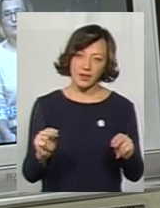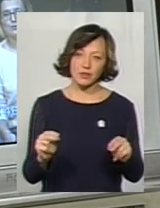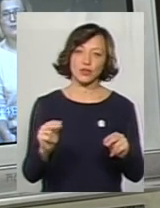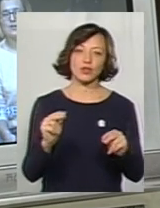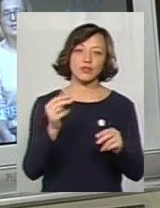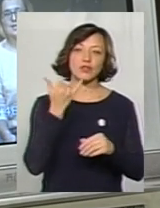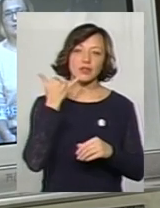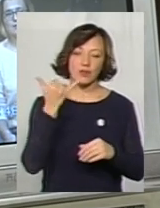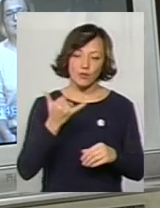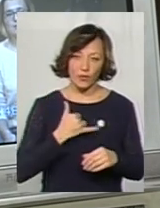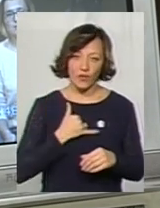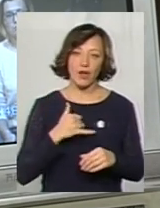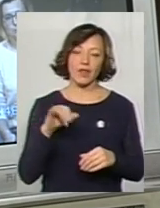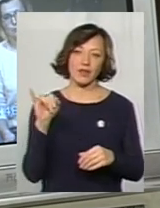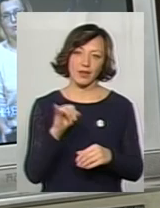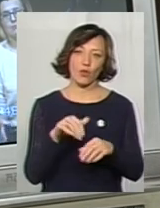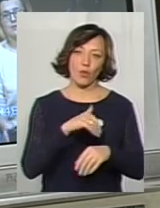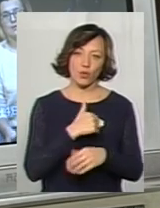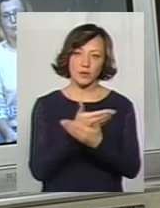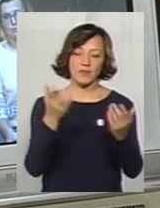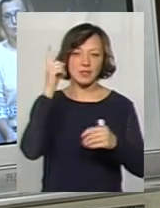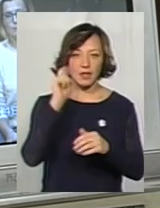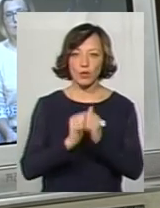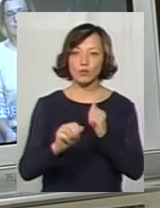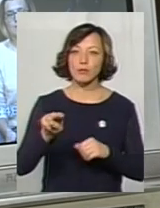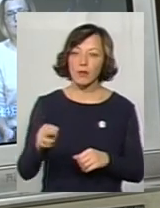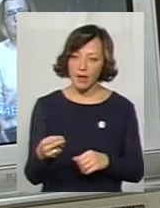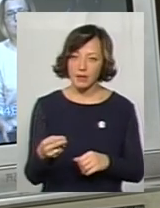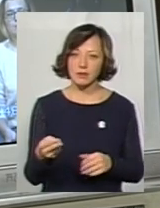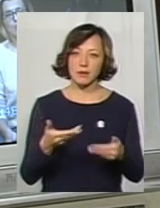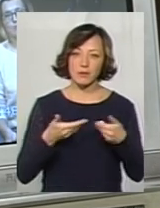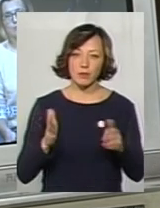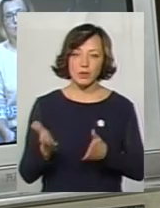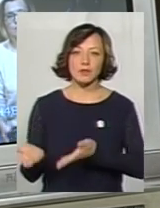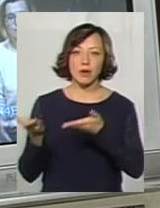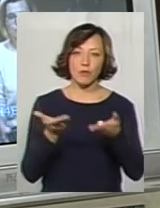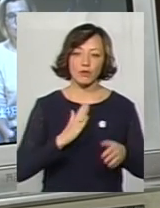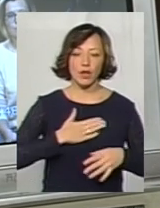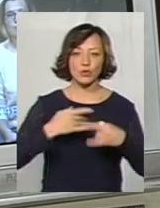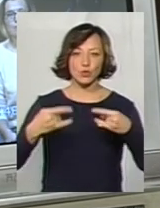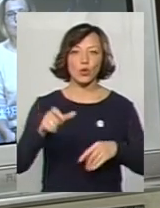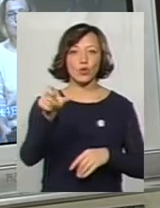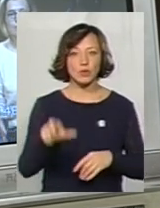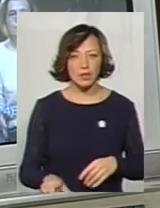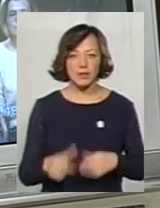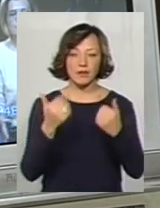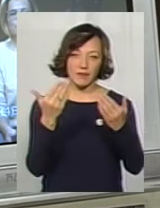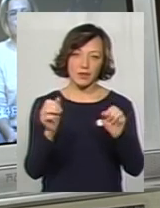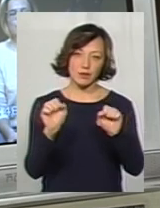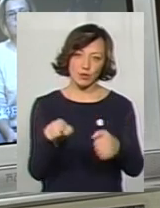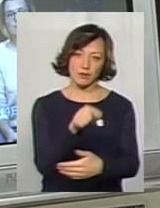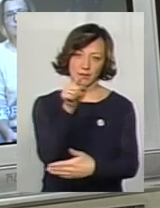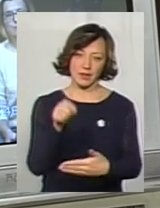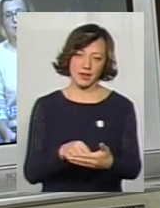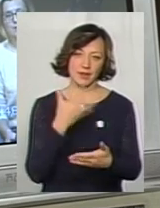телефонували, і хочу, щоб ви знали, що кожної п'ятниці ми будемо запрошувати в нашу студію людину, до якої ви зможете